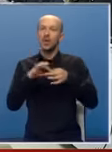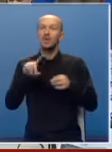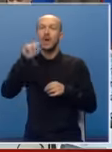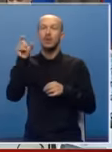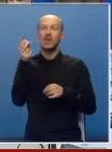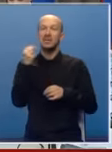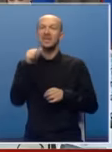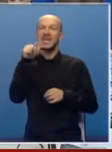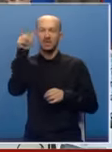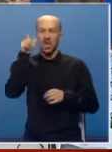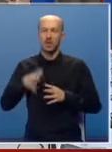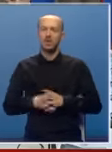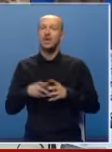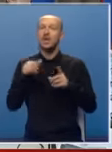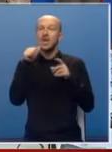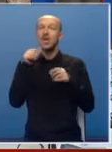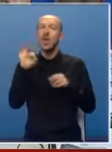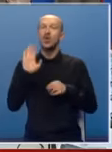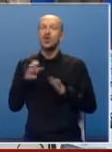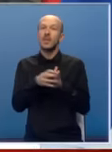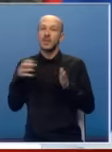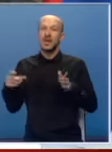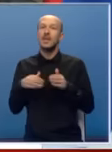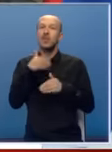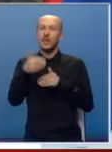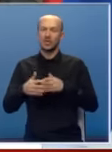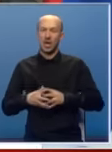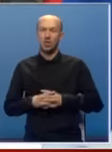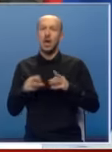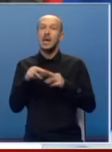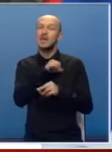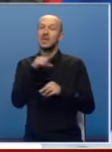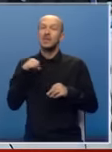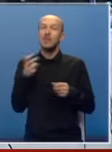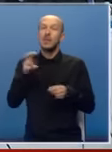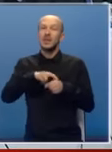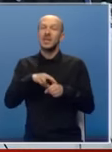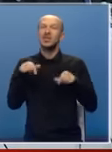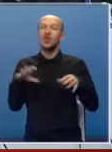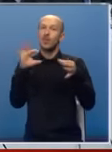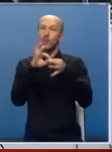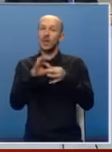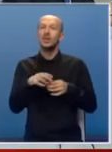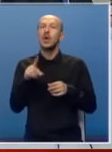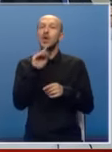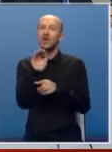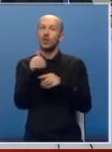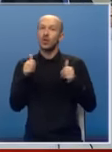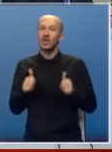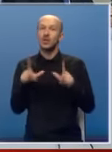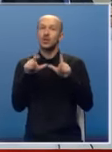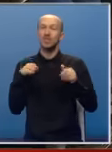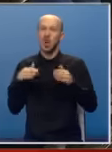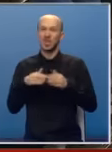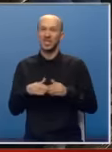Republike Srpske i Srbije i o njihovom daljemu napređenju, a o samoj implementaciji ovih projekata, kako je najavljeno danas u